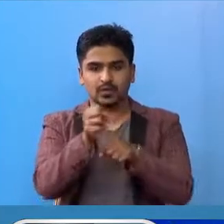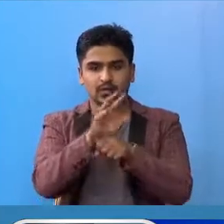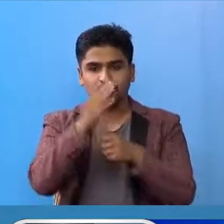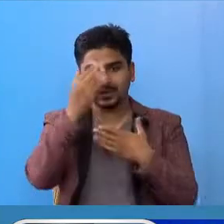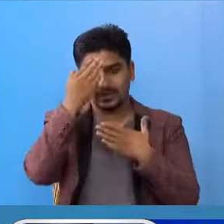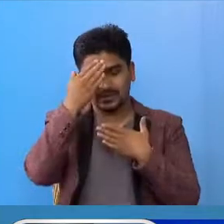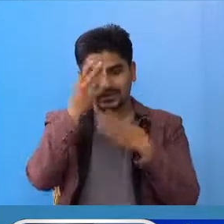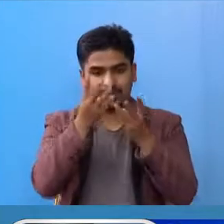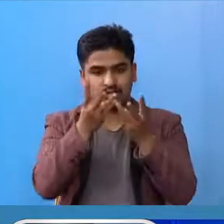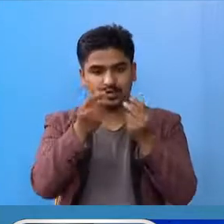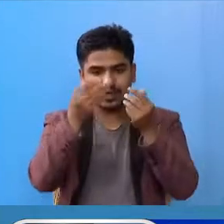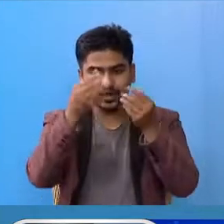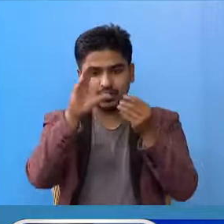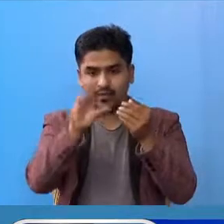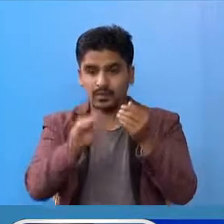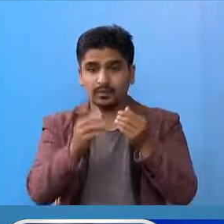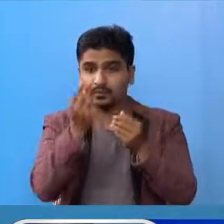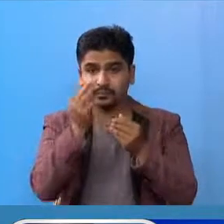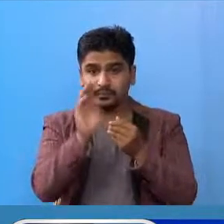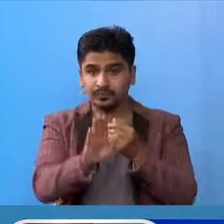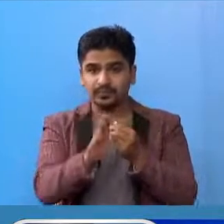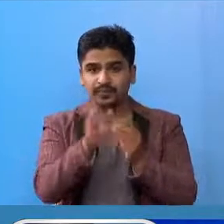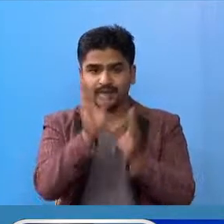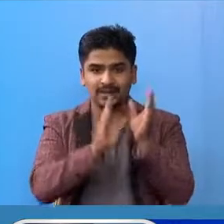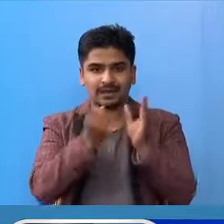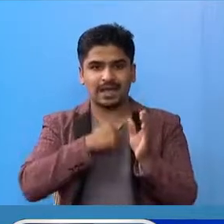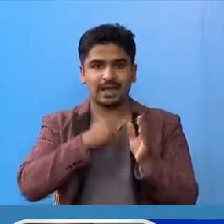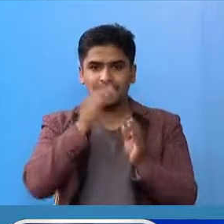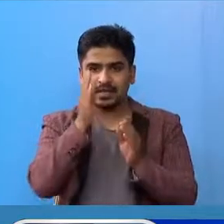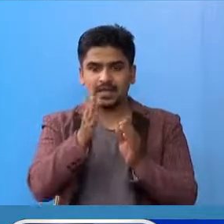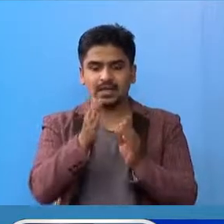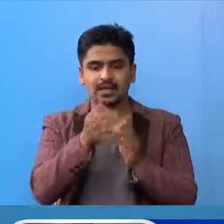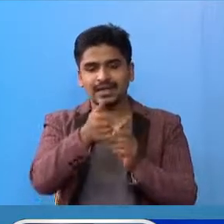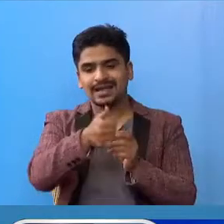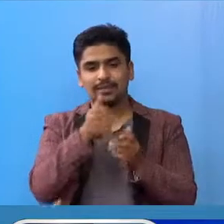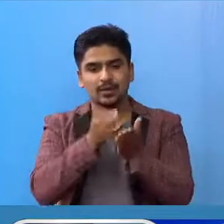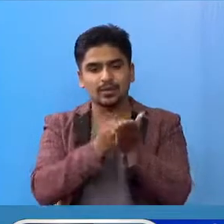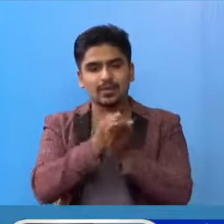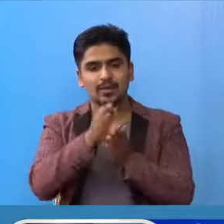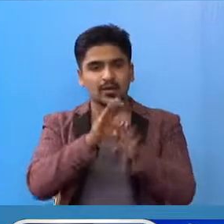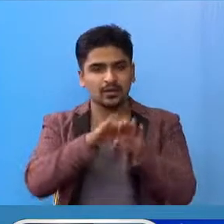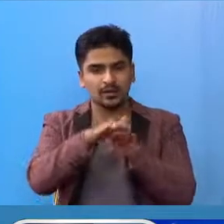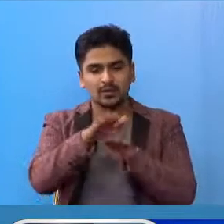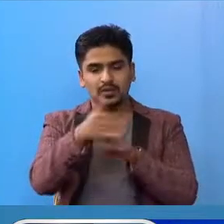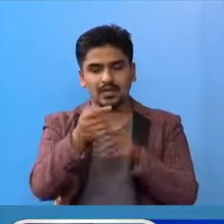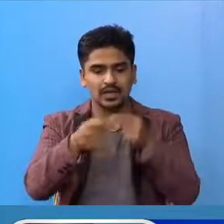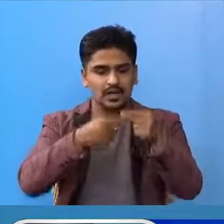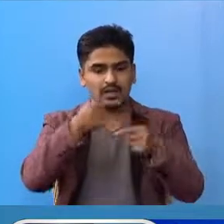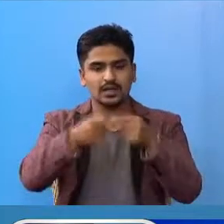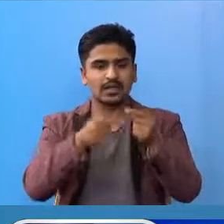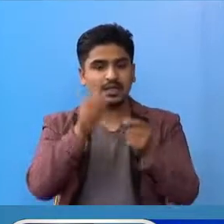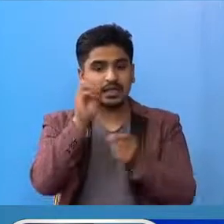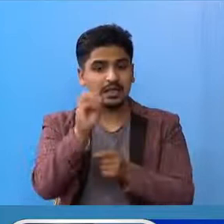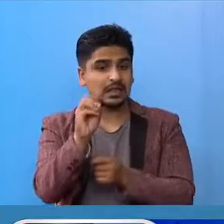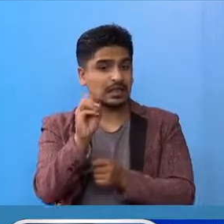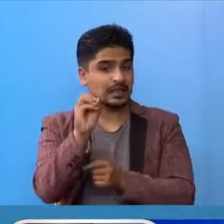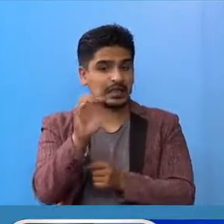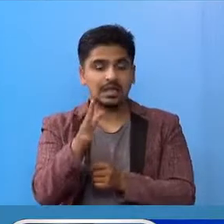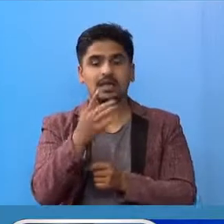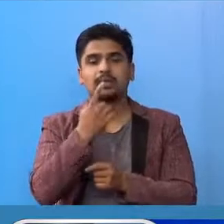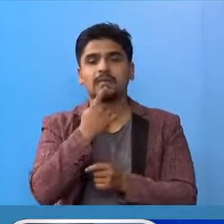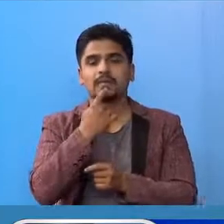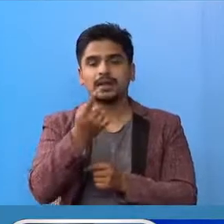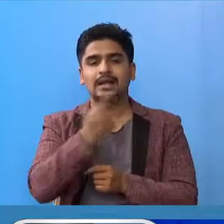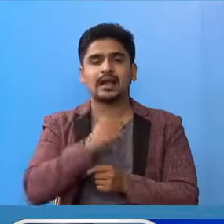संक्रमी संख्या कॉम भायको छा एदी हामी ले इ असल बेभार हरूलाई निरंतर्ता नदिने हो भने